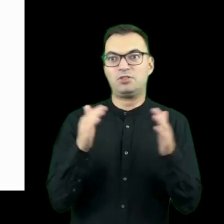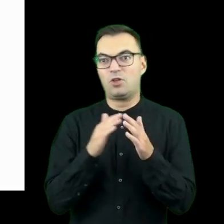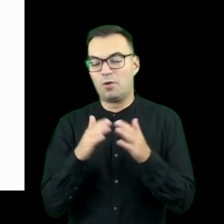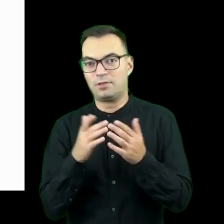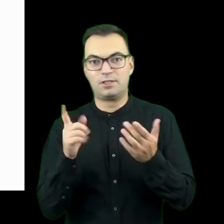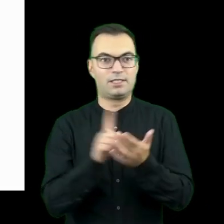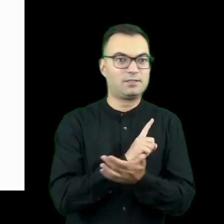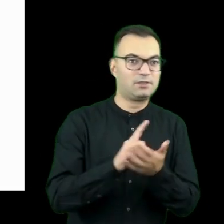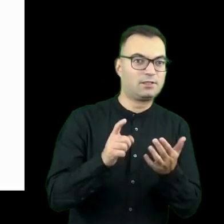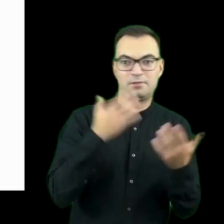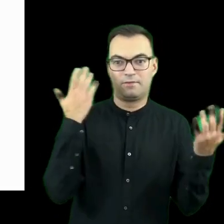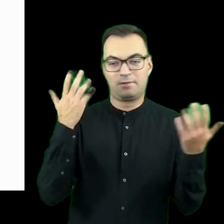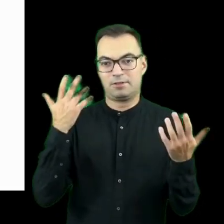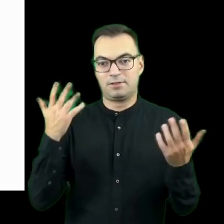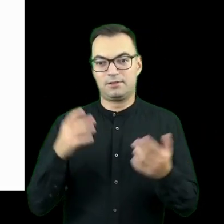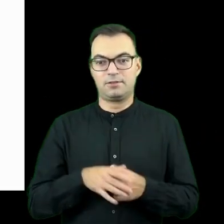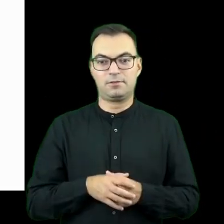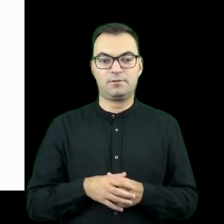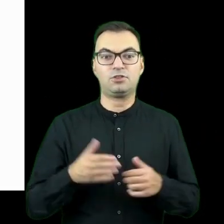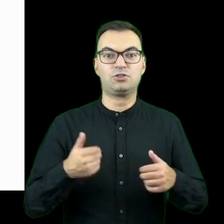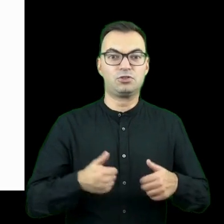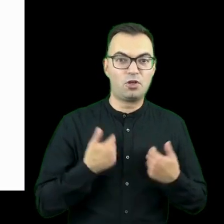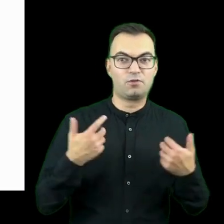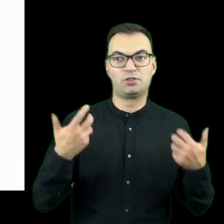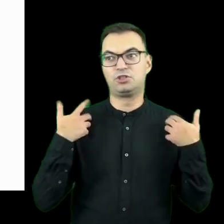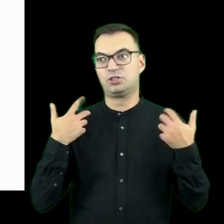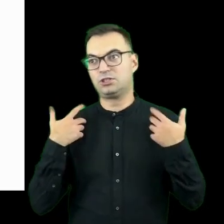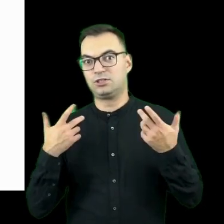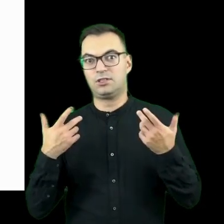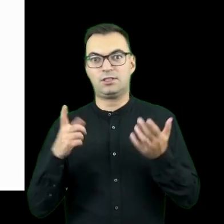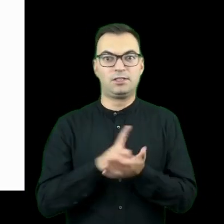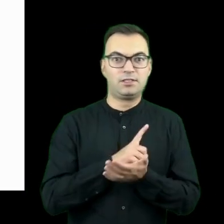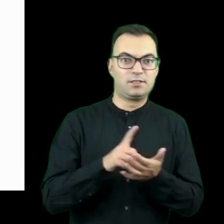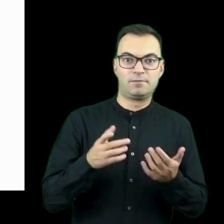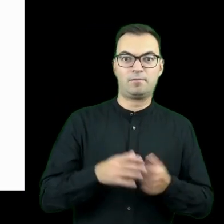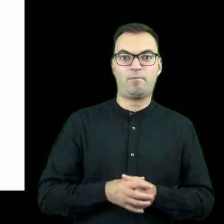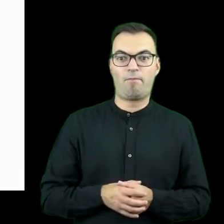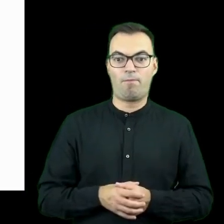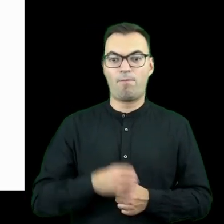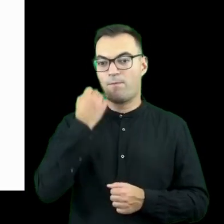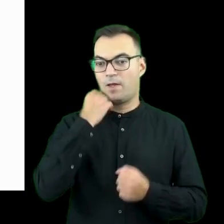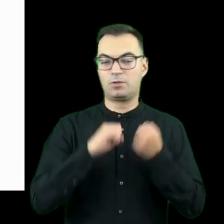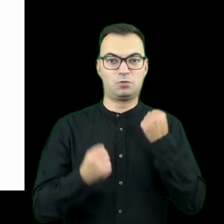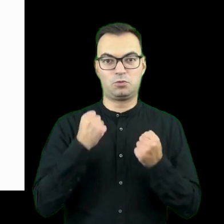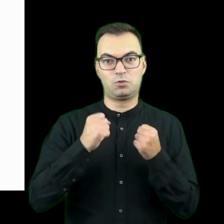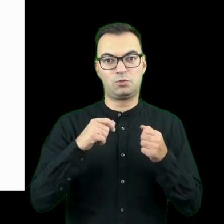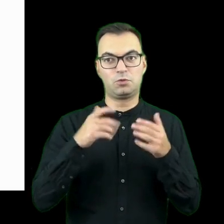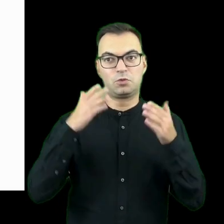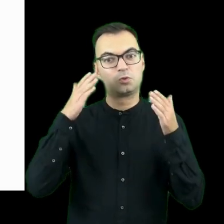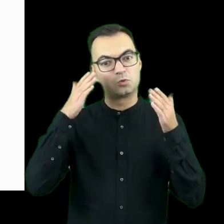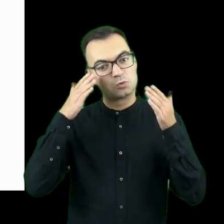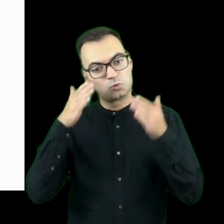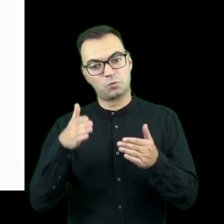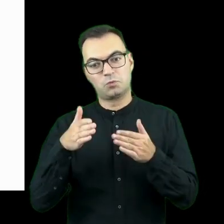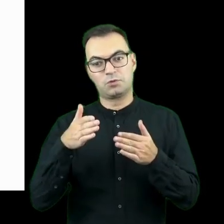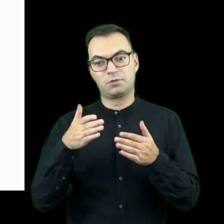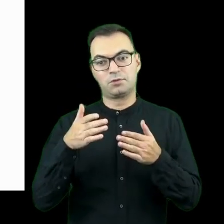bezdomnością albo jakkolwiek zagrożony jest jego zdrowie, życie lub dobrobyt, bardzo trudno jest skupić się na